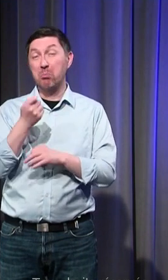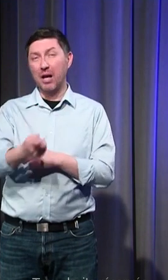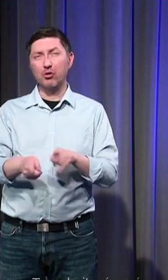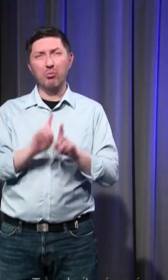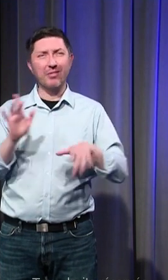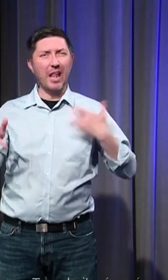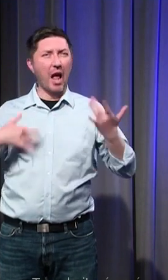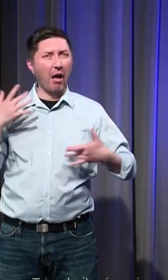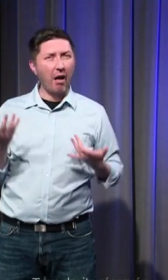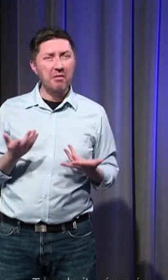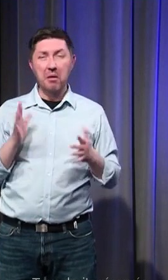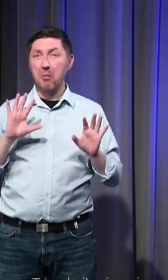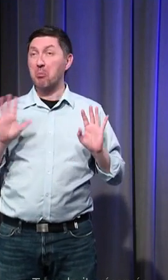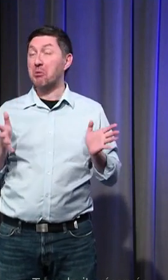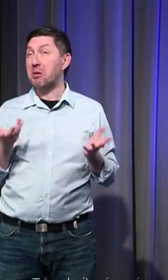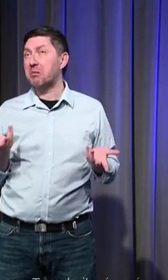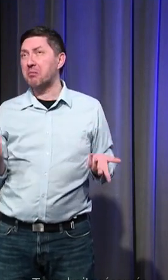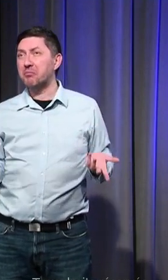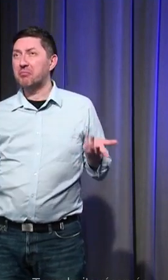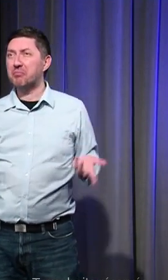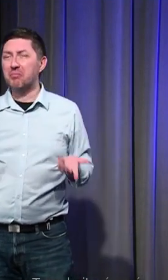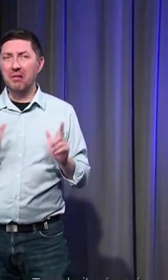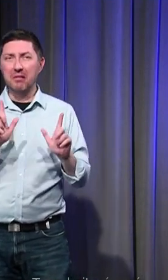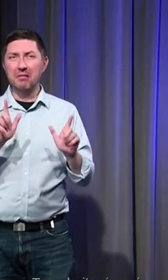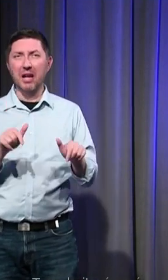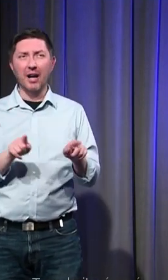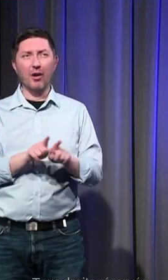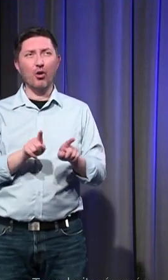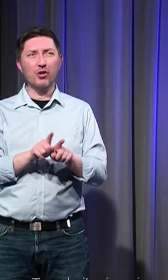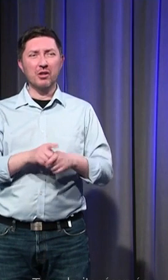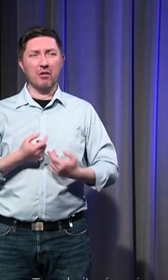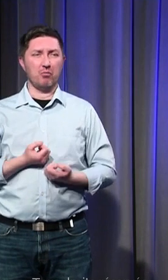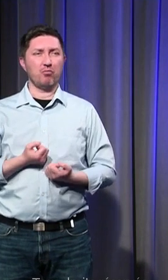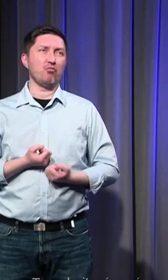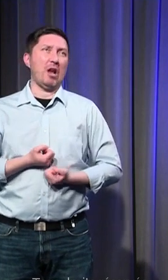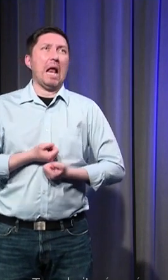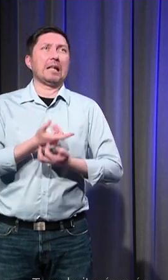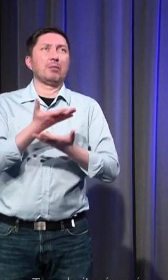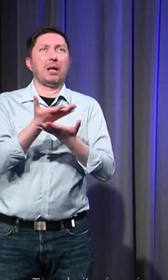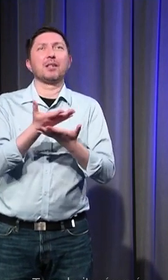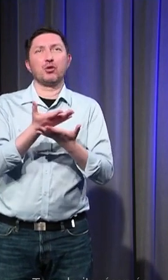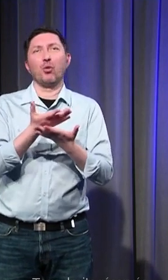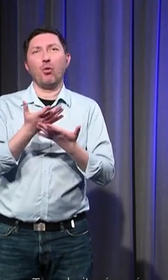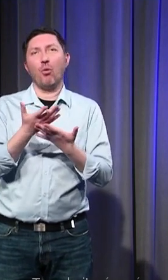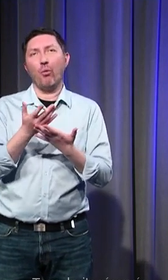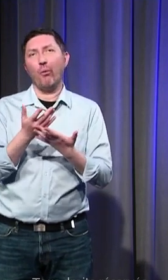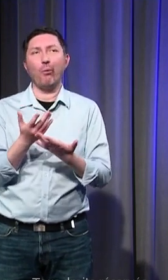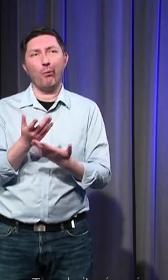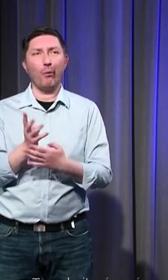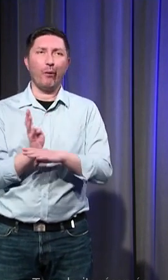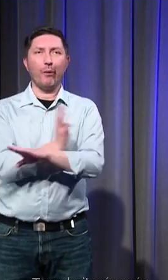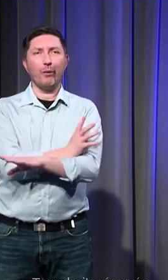est-ce que par exemple il y avait une conscience une prise en compte d'une surexpression des émotions comme on pourrait le qualifier plus tard d'hystérie